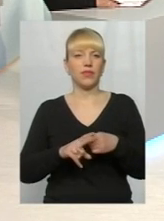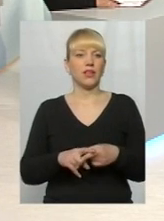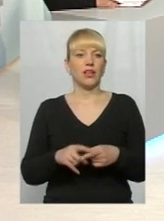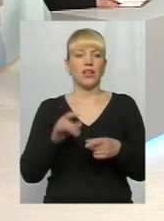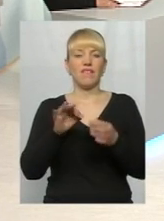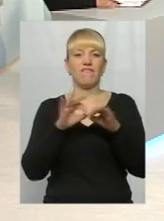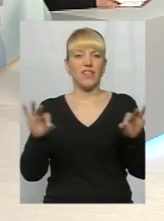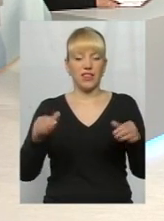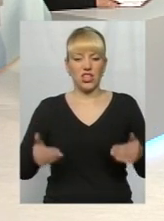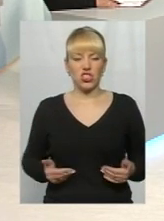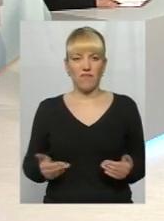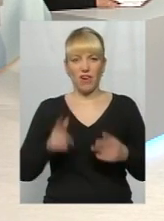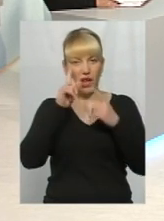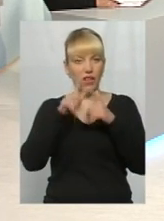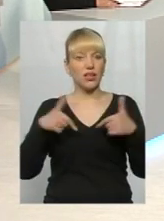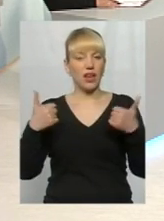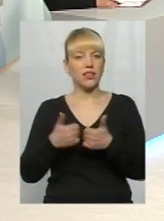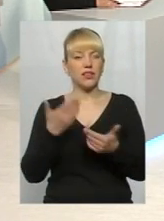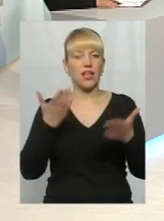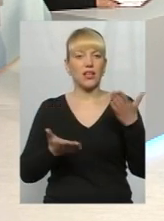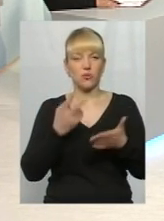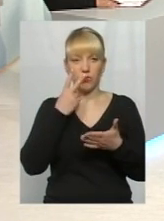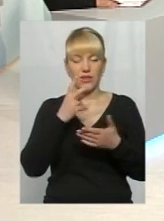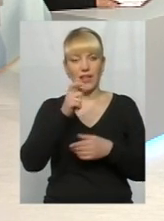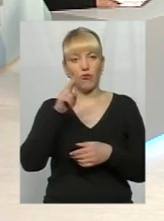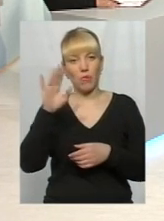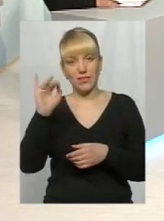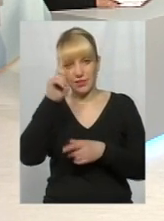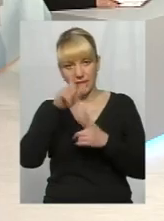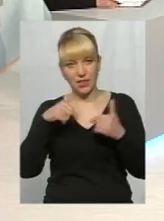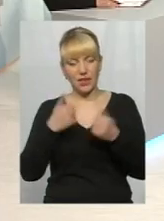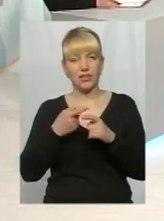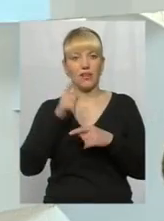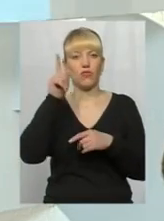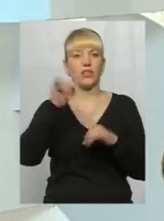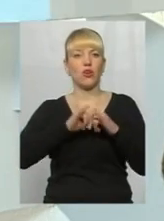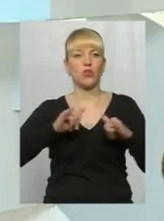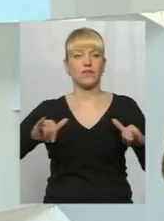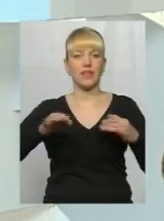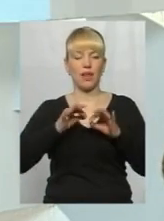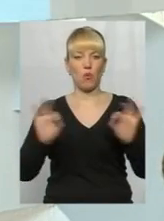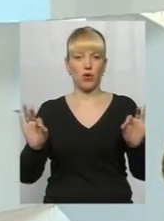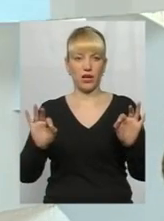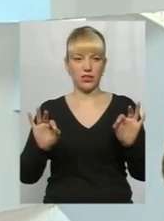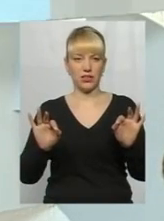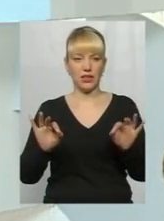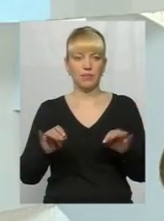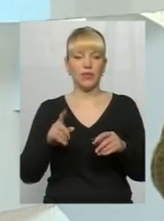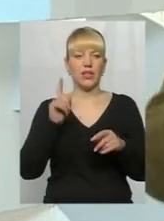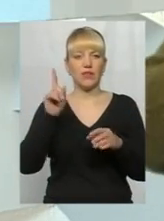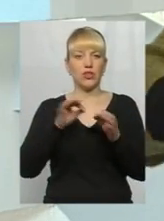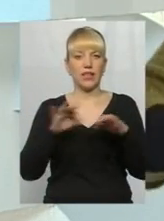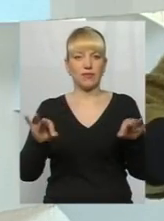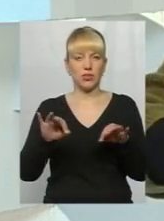само вільно живе країна. Якщо ми дивимося сьогодні на країни європейські, це країни, ми кажемо, розвиненої демократії. Розвиненої демократії, тобто